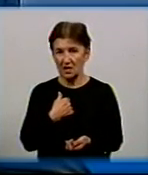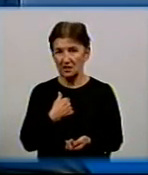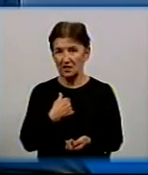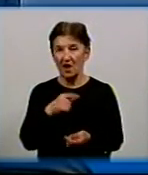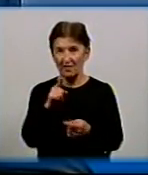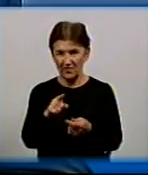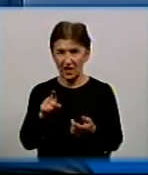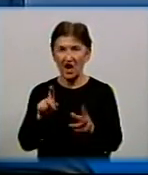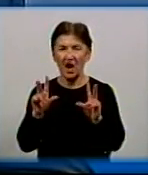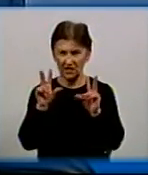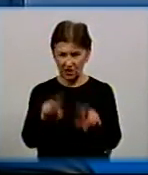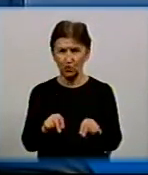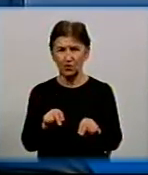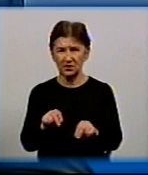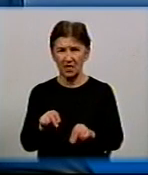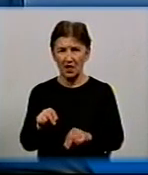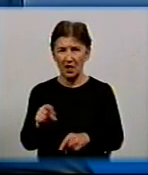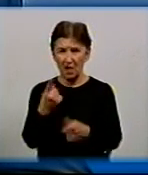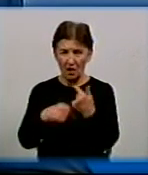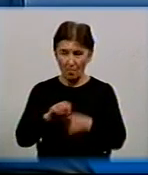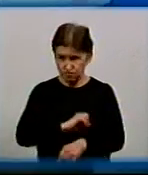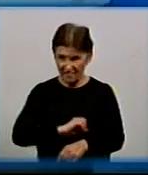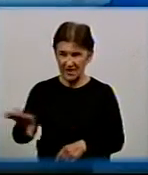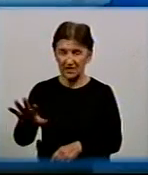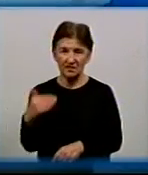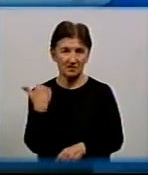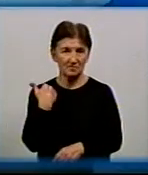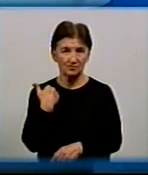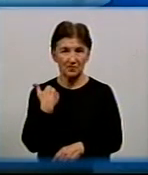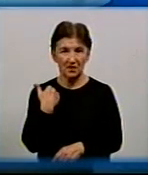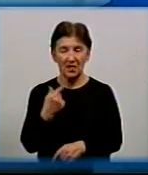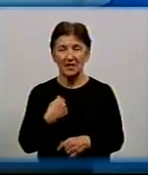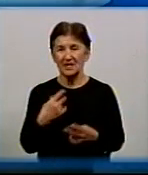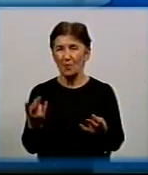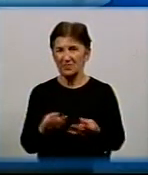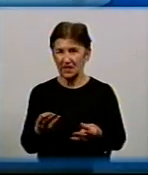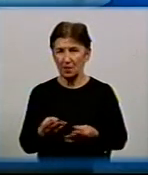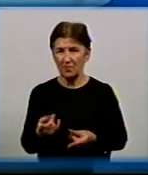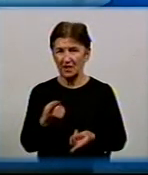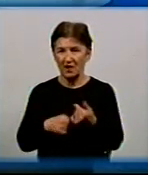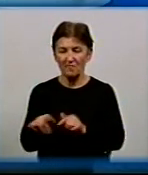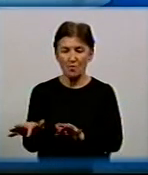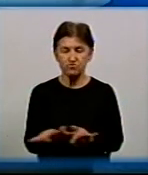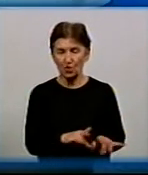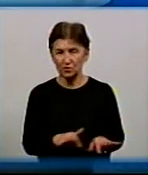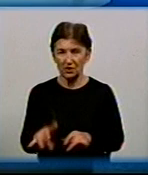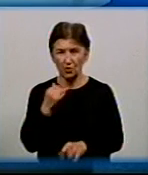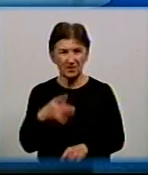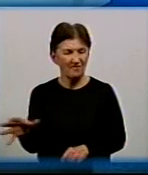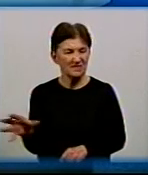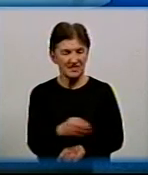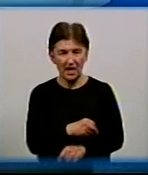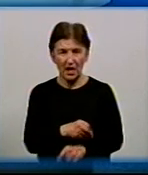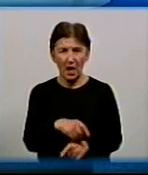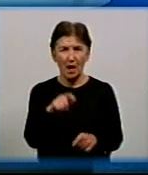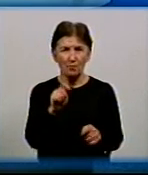гарантуєте їх повернення, так, реструктуризацію. Так, нам потрібно ввійти в процедуру, коли ми все вже перевіримо, в тому